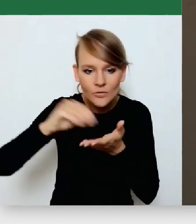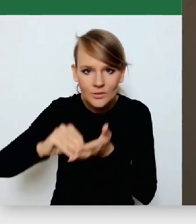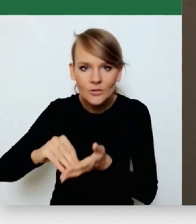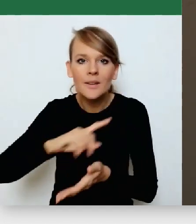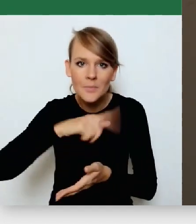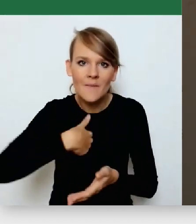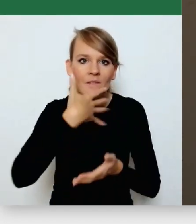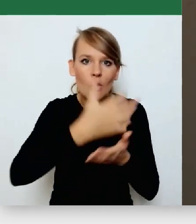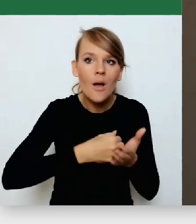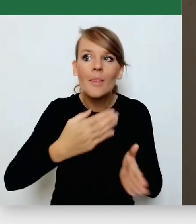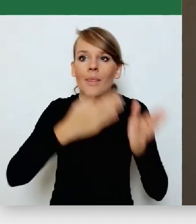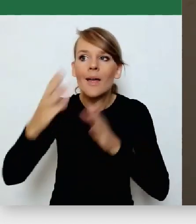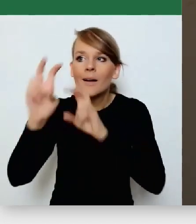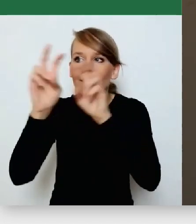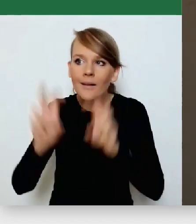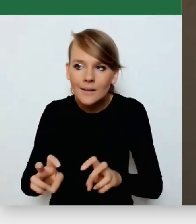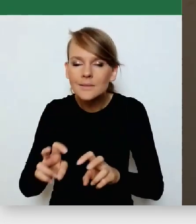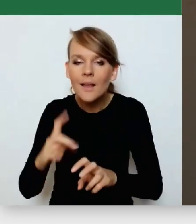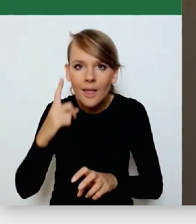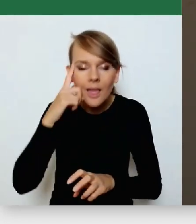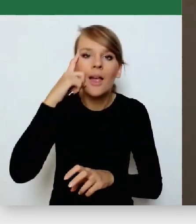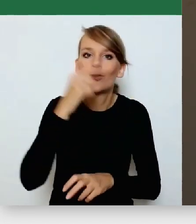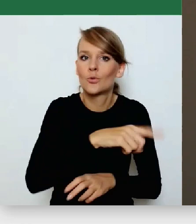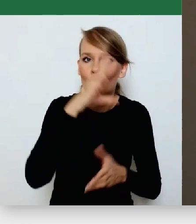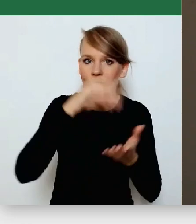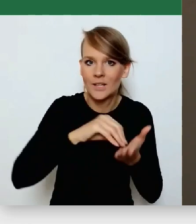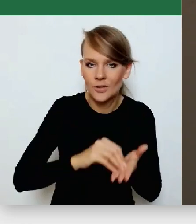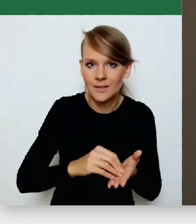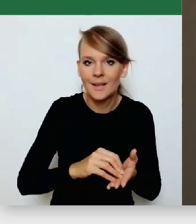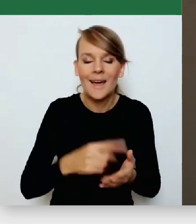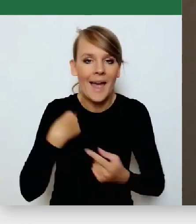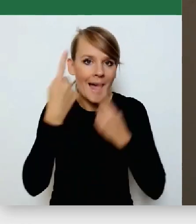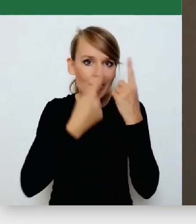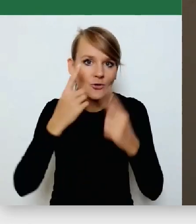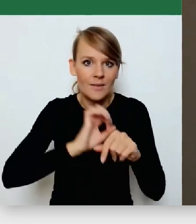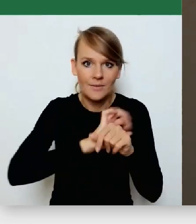kryzysie i myślę, że teraz po pandemii ta ścieżka,